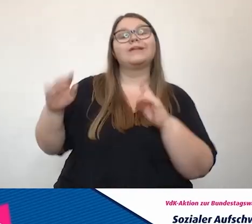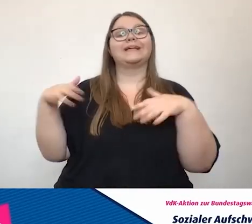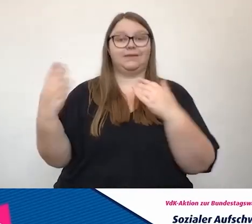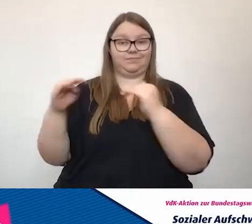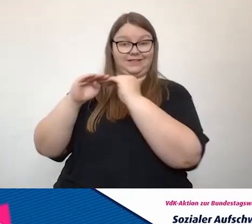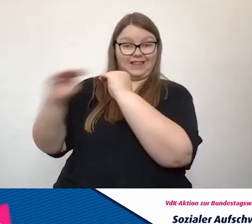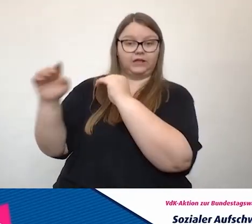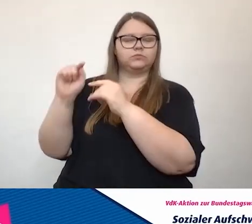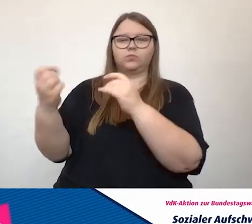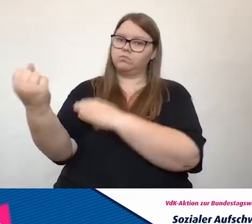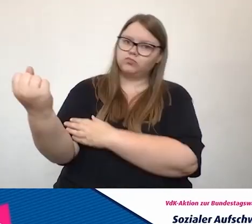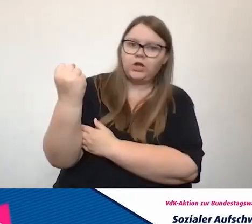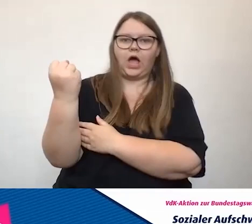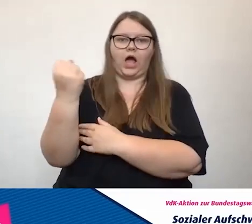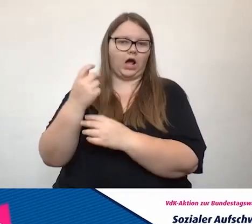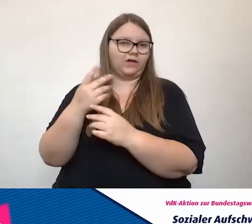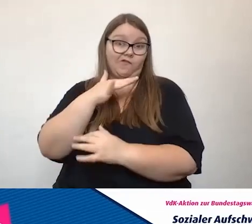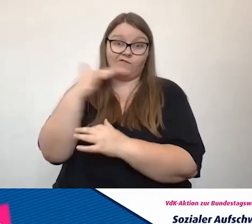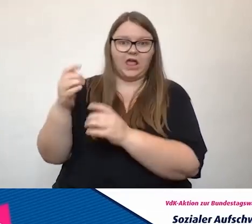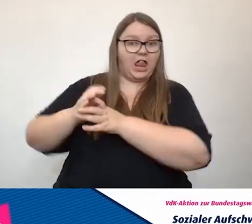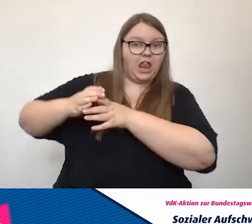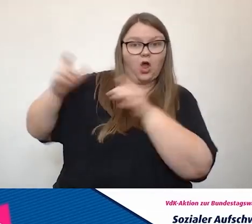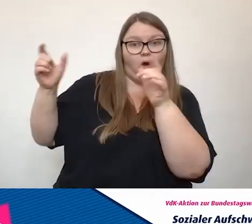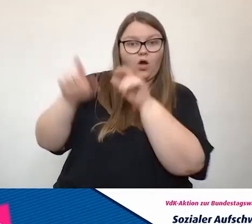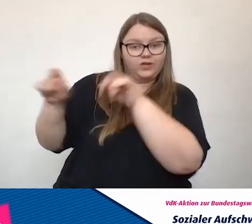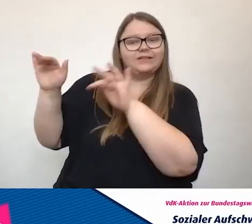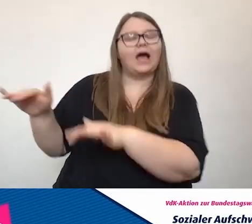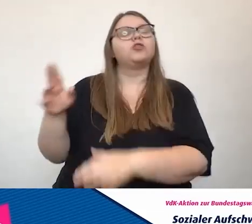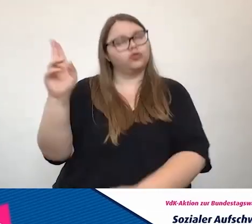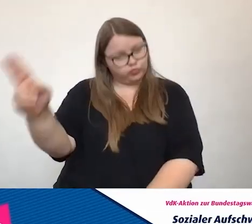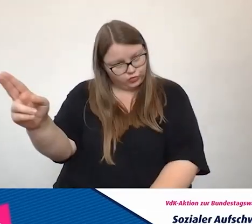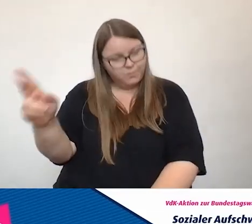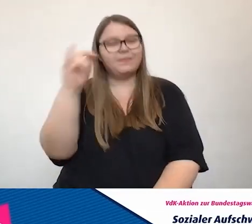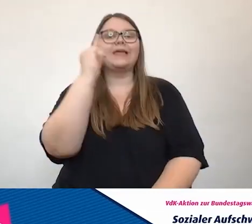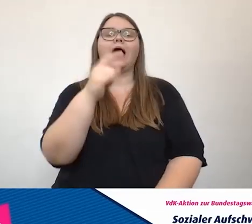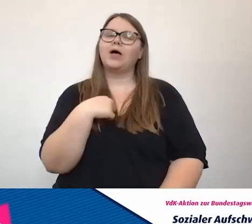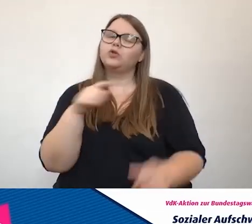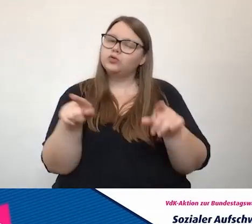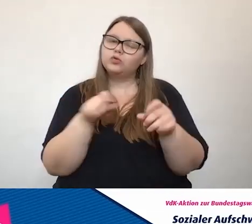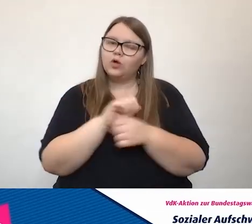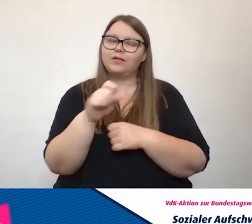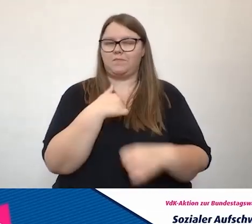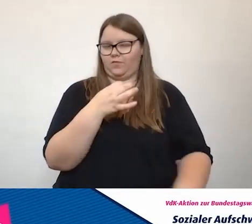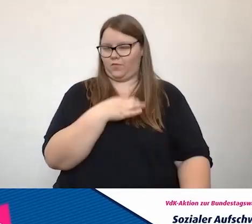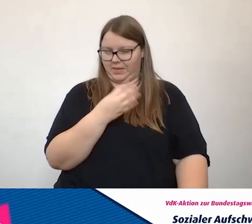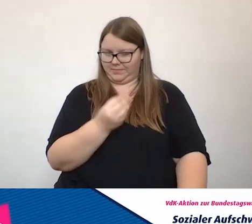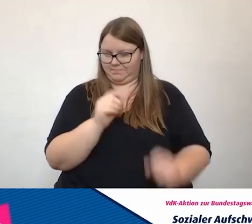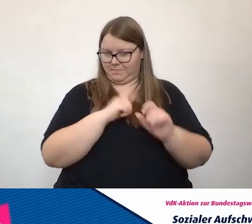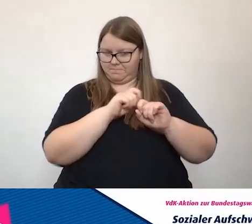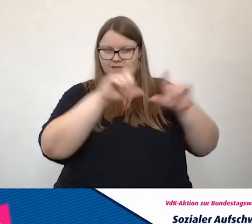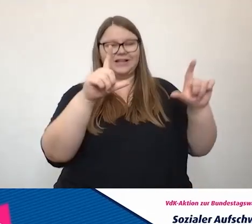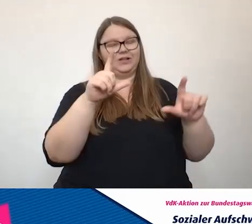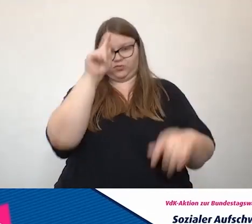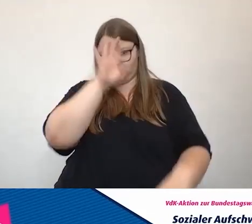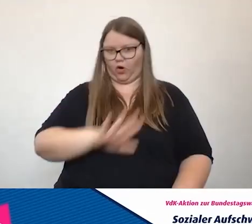Nationen. Da hat er sicherlich auch nicht ganz Unrecht. Ich würde es aber schon auch so sehen wie du. Es wäre schon wünschenswert, dass in einem Land wie